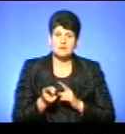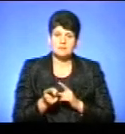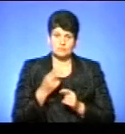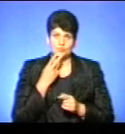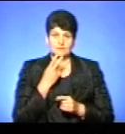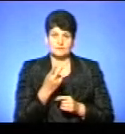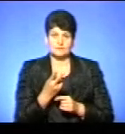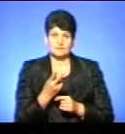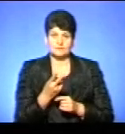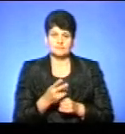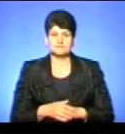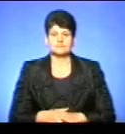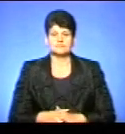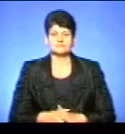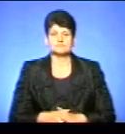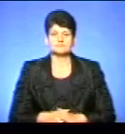Подивимося у коментарі.